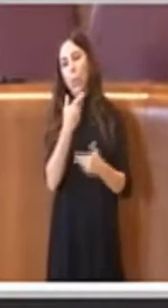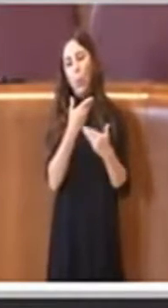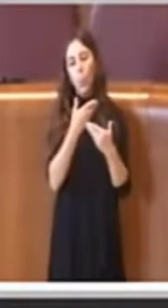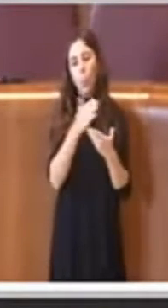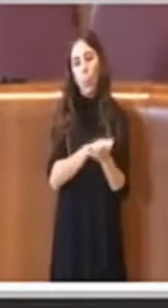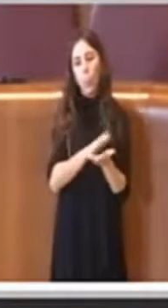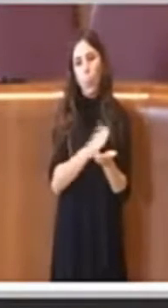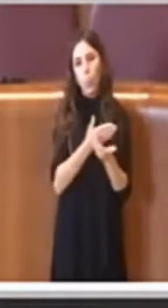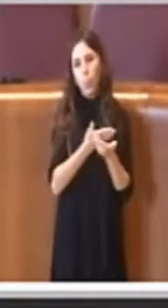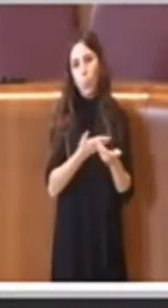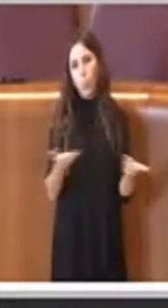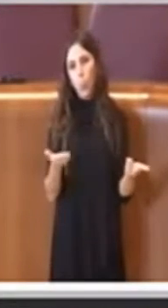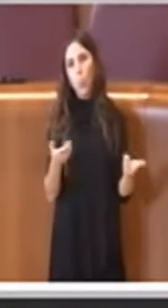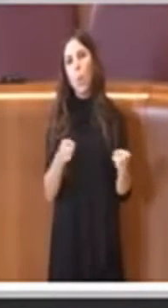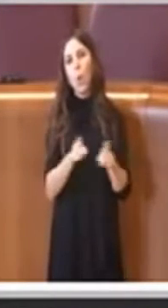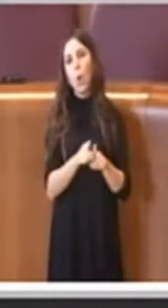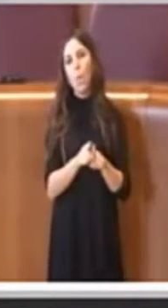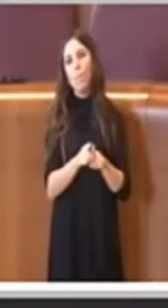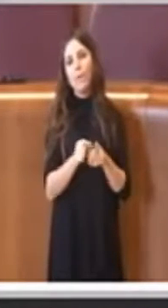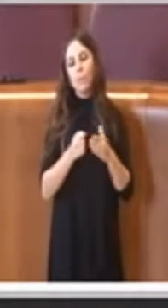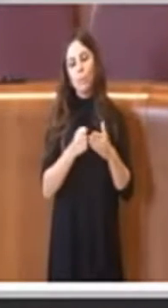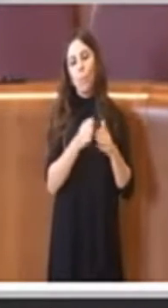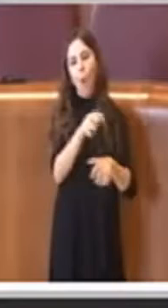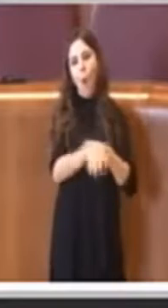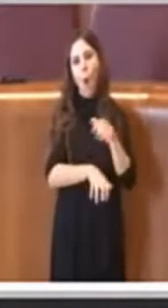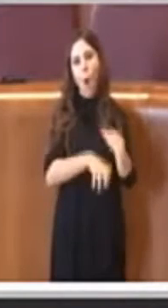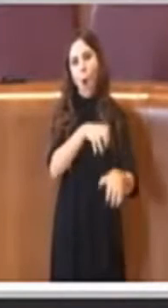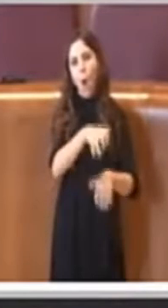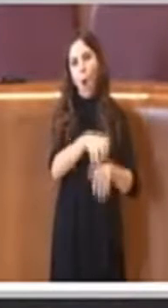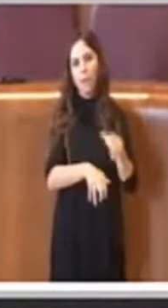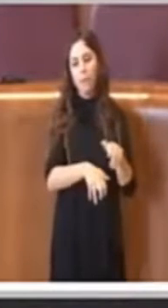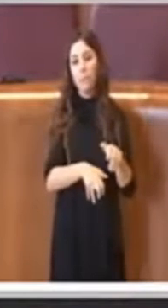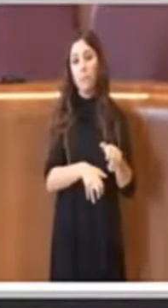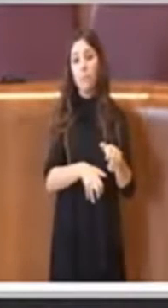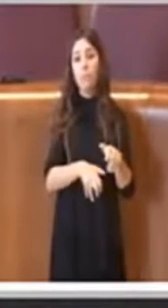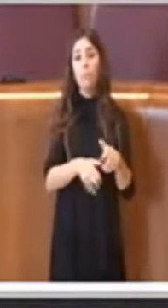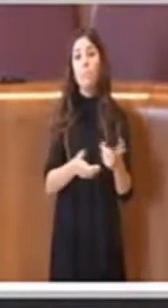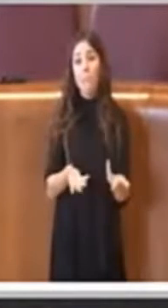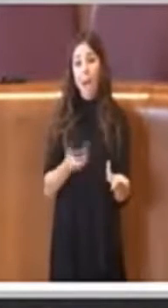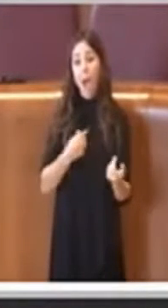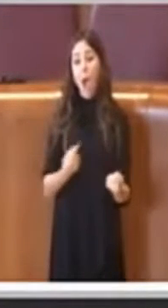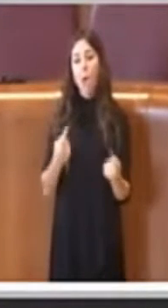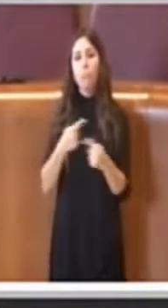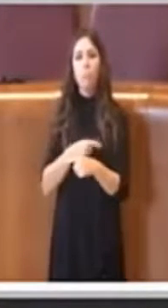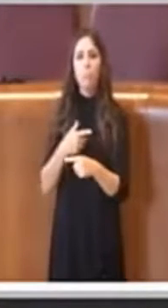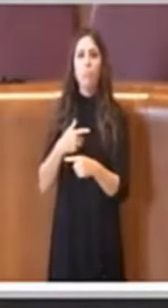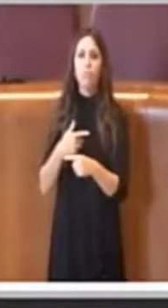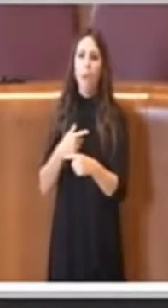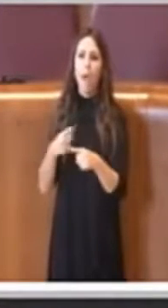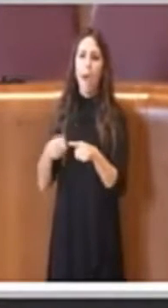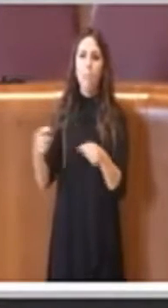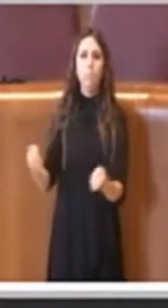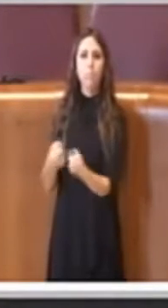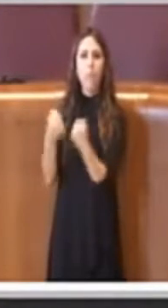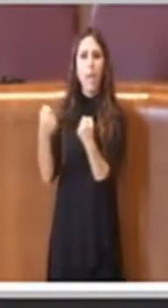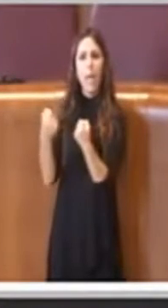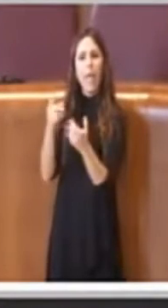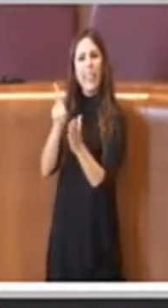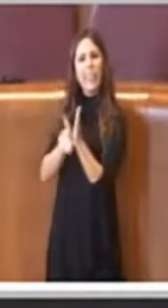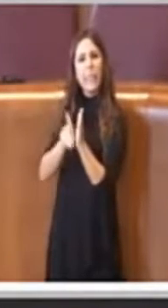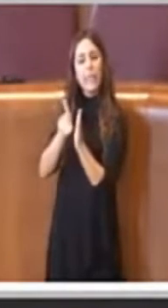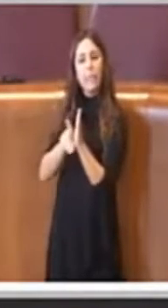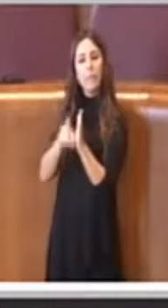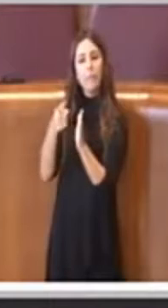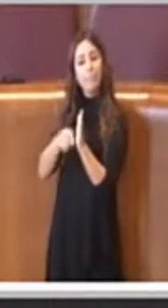che stanno dalla parte con gli animalisti, dall'altra fanno ostruzionismo a una delibera che tenta di